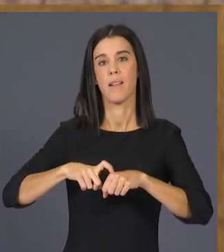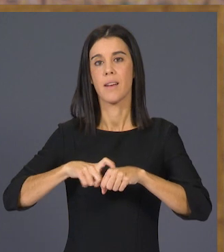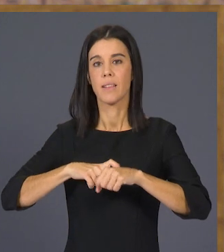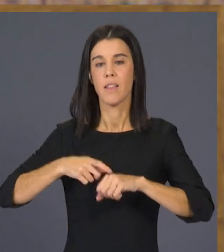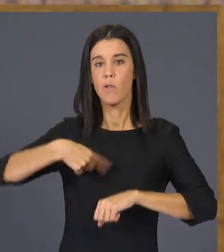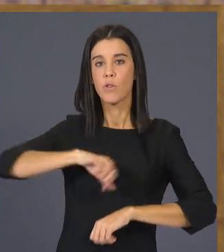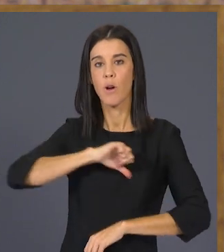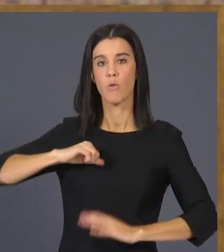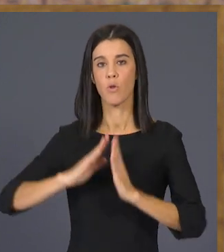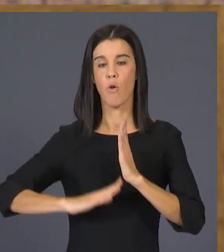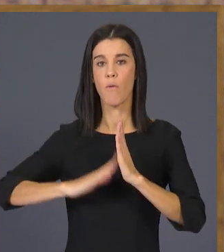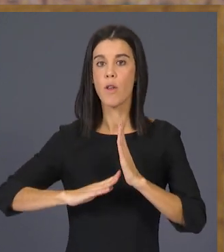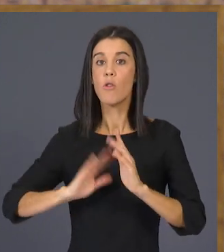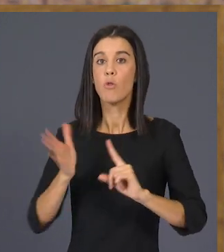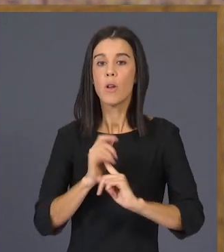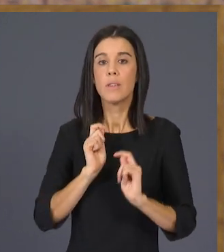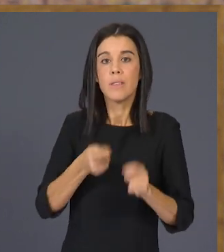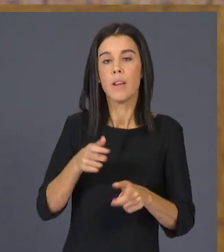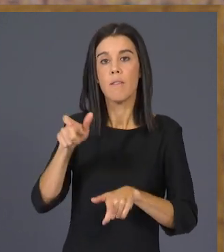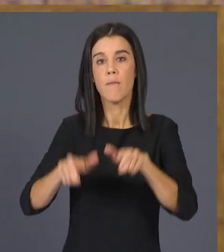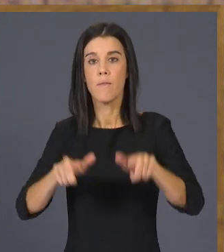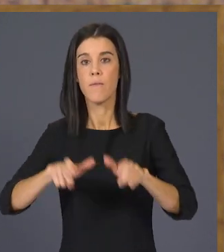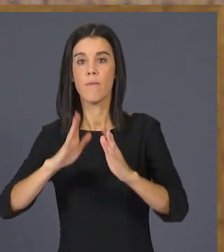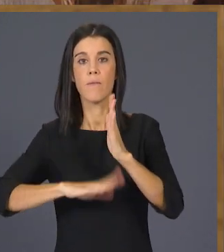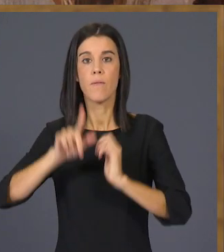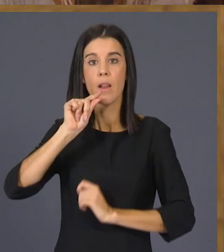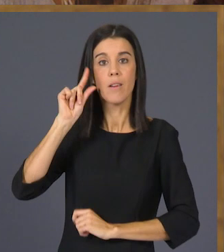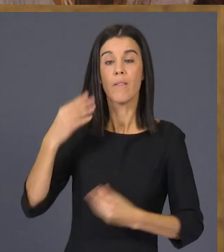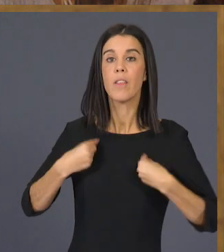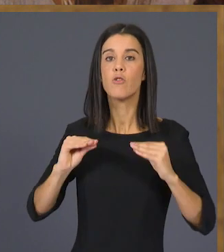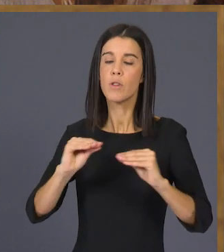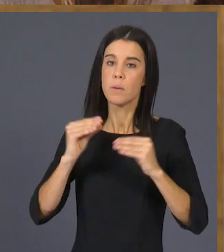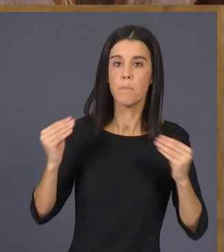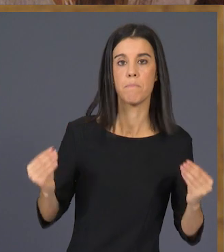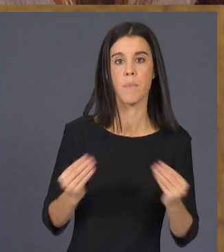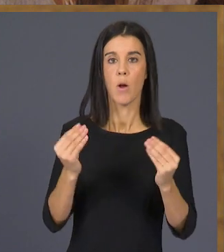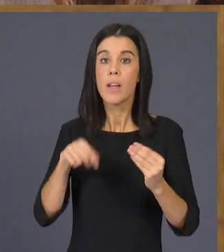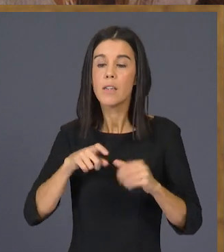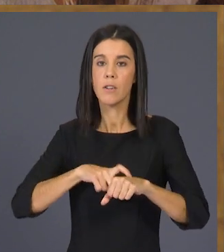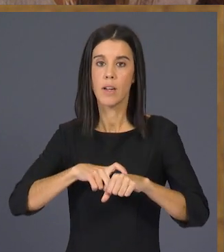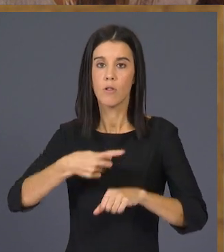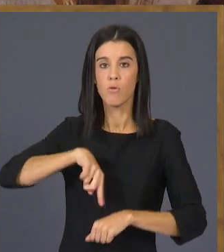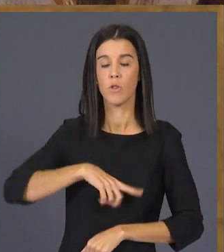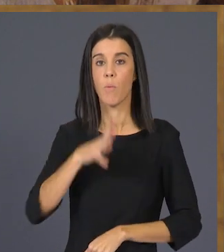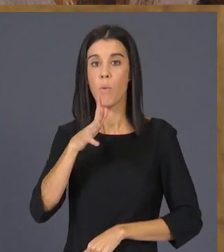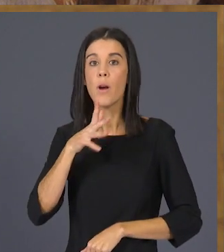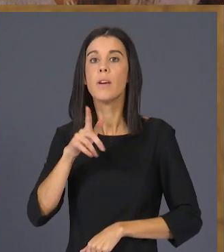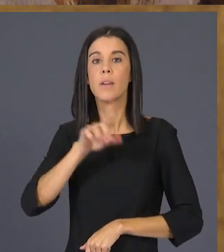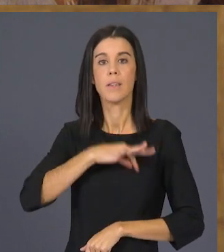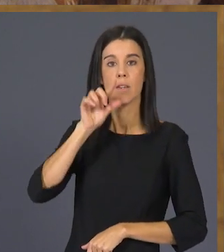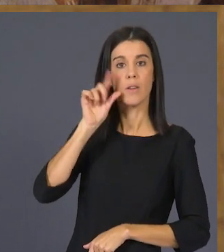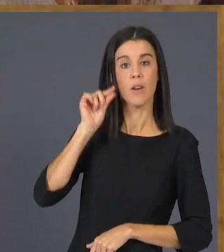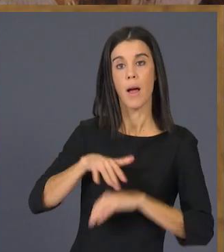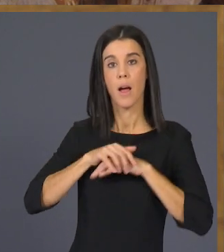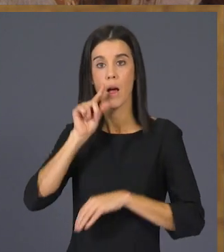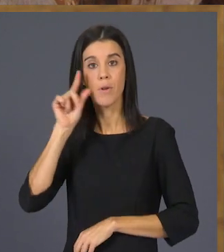solucions, millorar la vida de les valencianes i els valencians. Perquè, senyores i senyors, amigues i amics, és l'hora